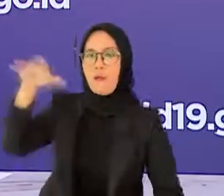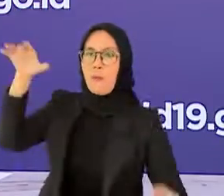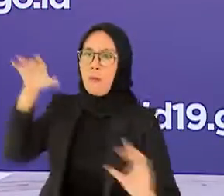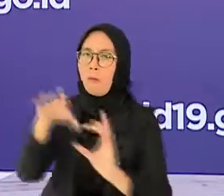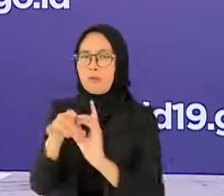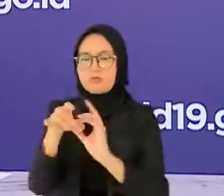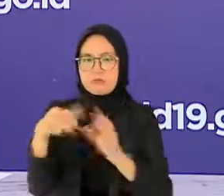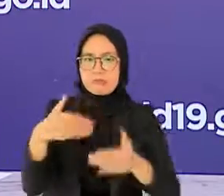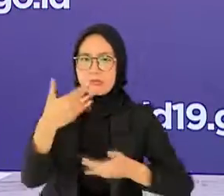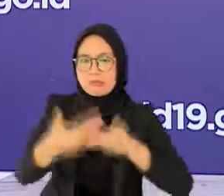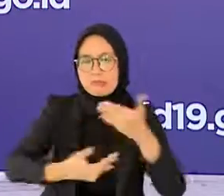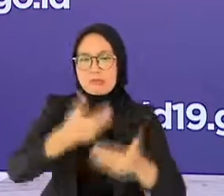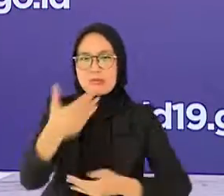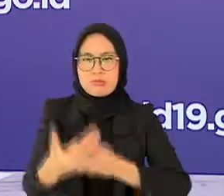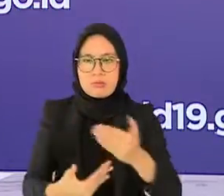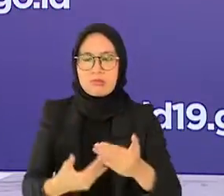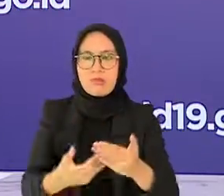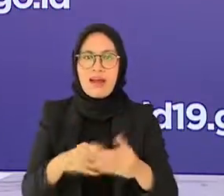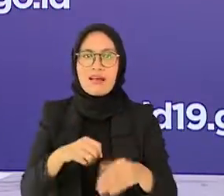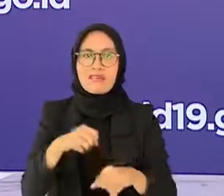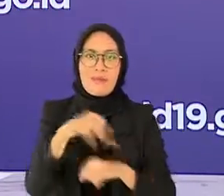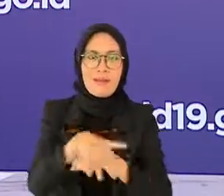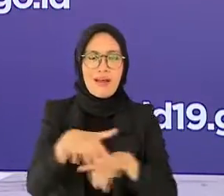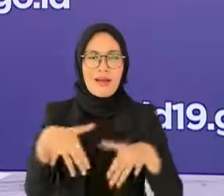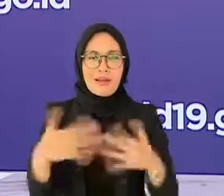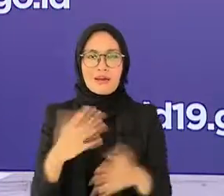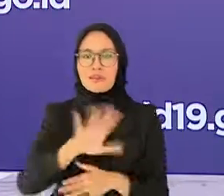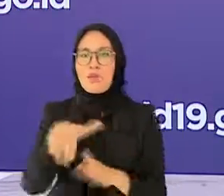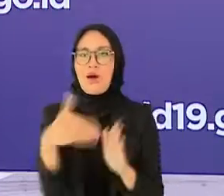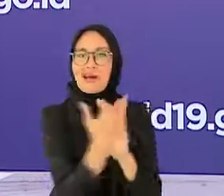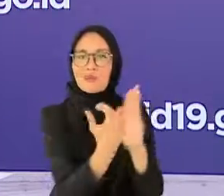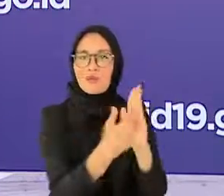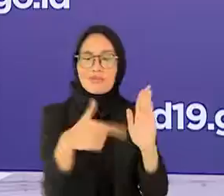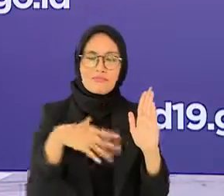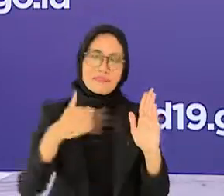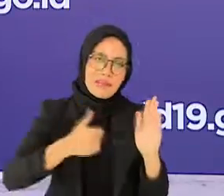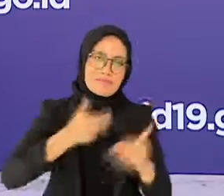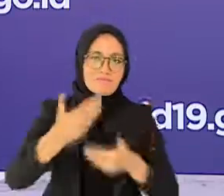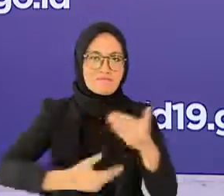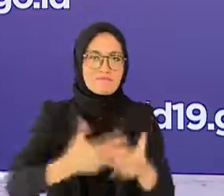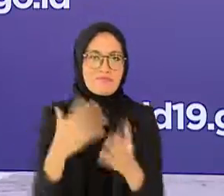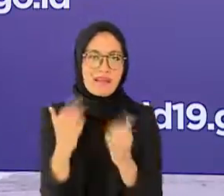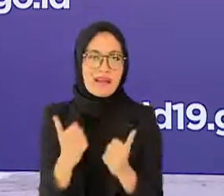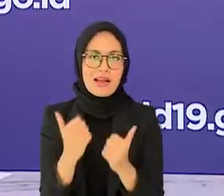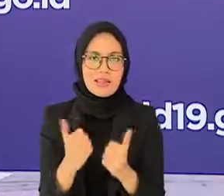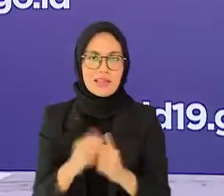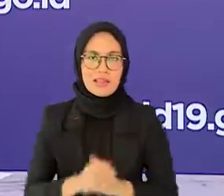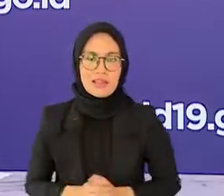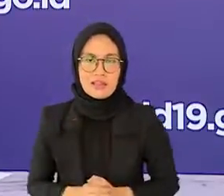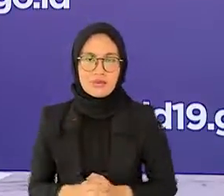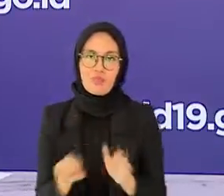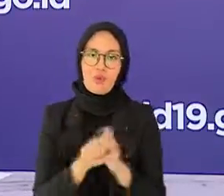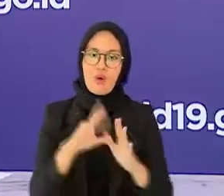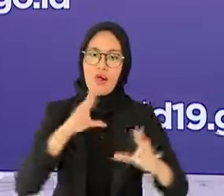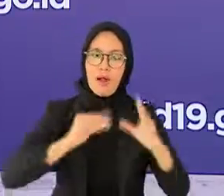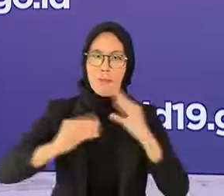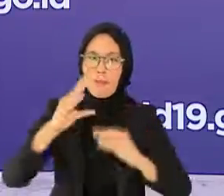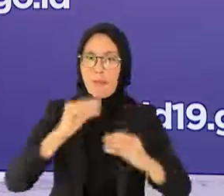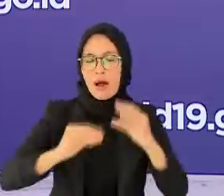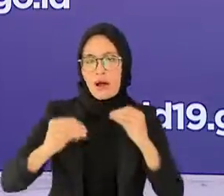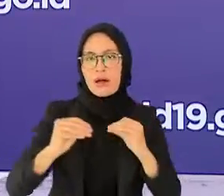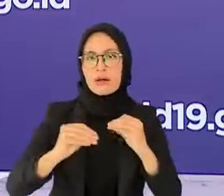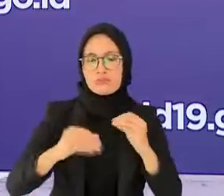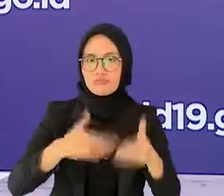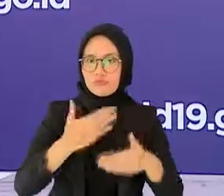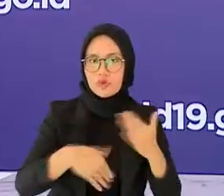terjalin sehingga kebijakan di tingkat nasional dapat dijalankan dengan baik hingga di daerah seperti rapat koordinasi rutin form